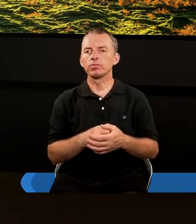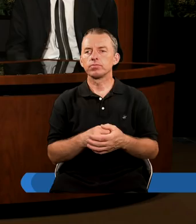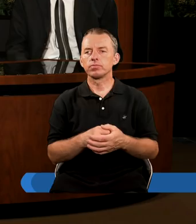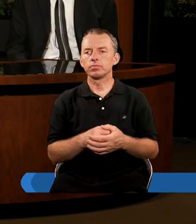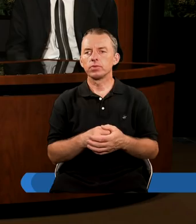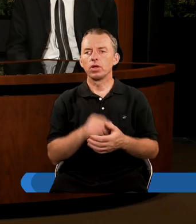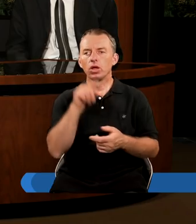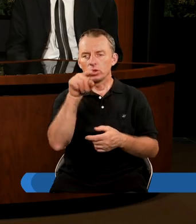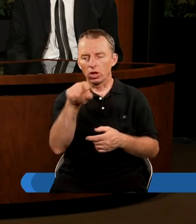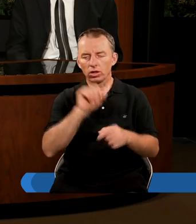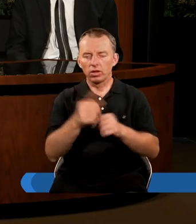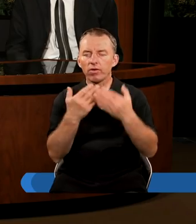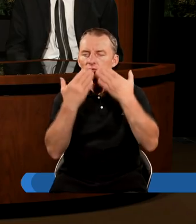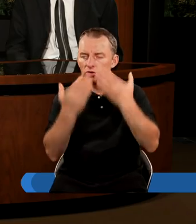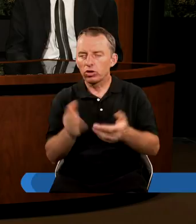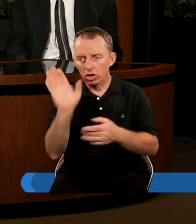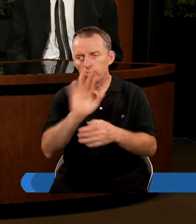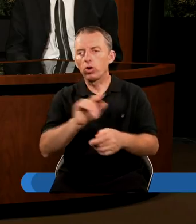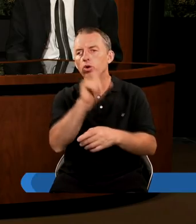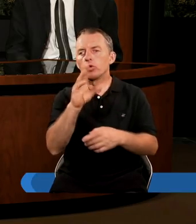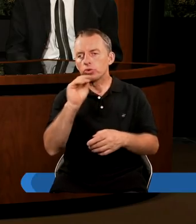Jestem wdzięczna Bogu, że